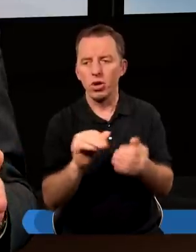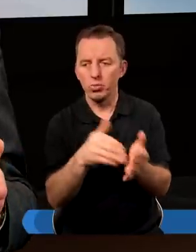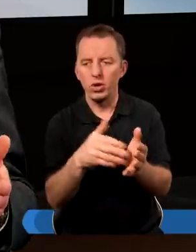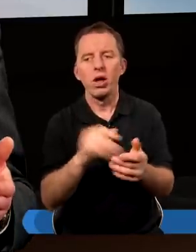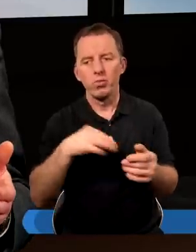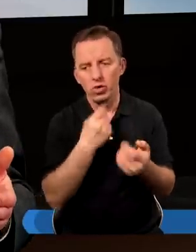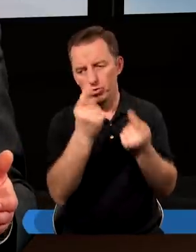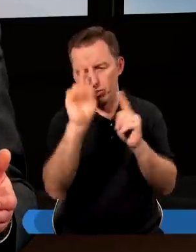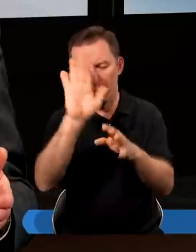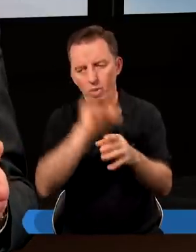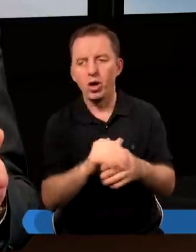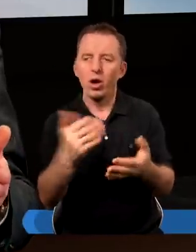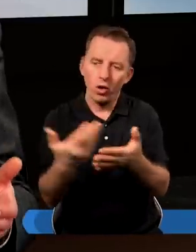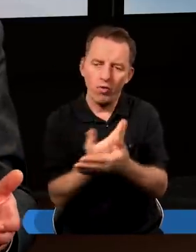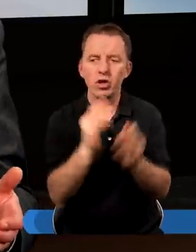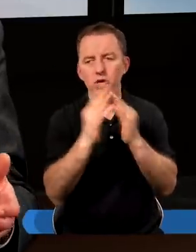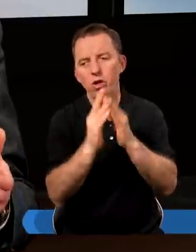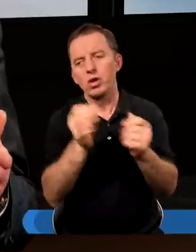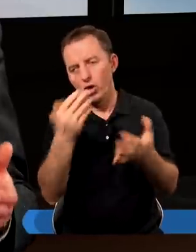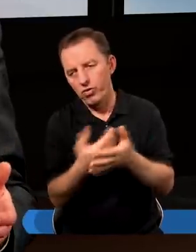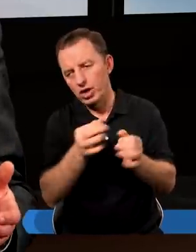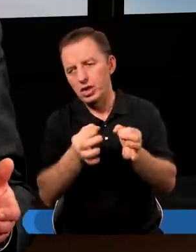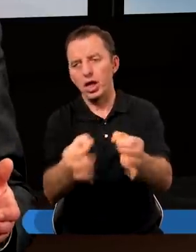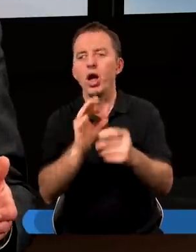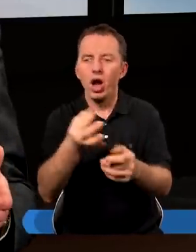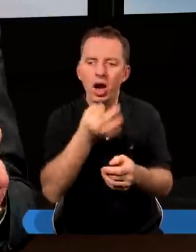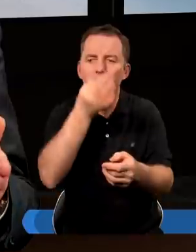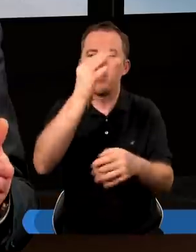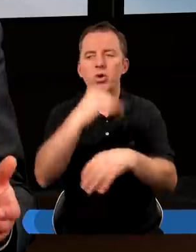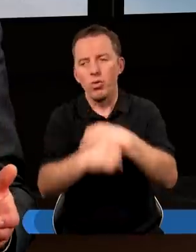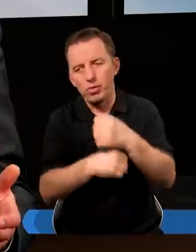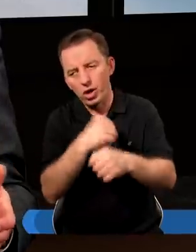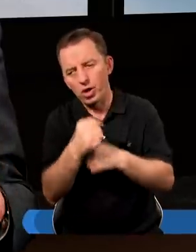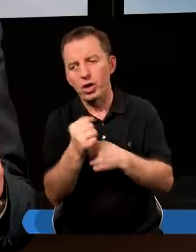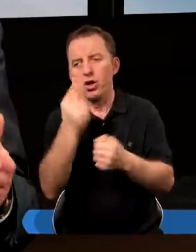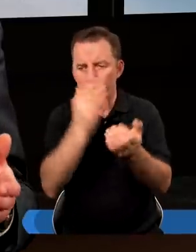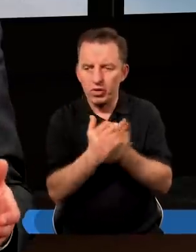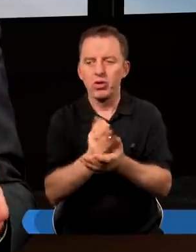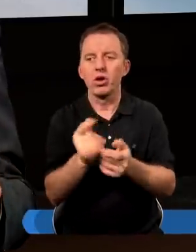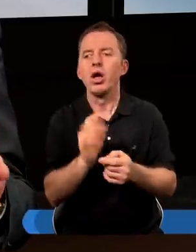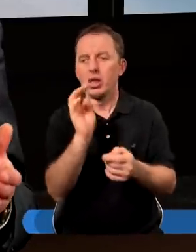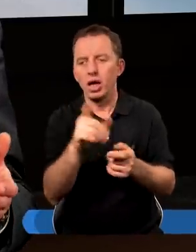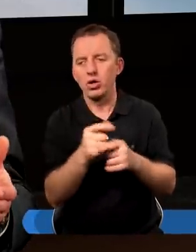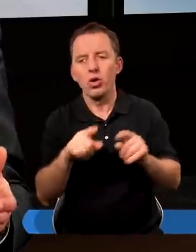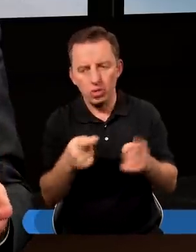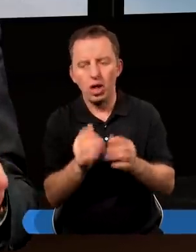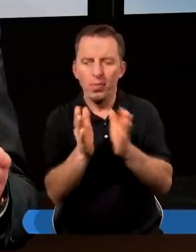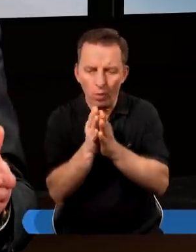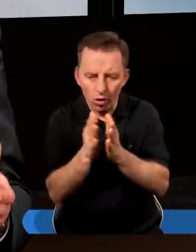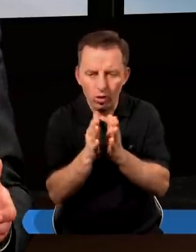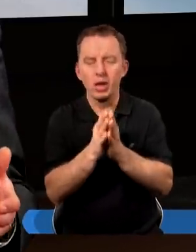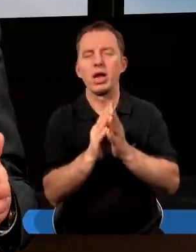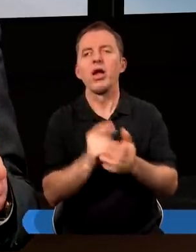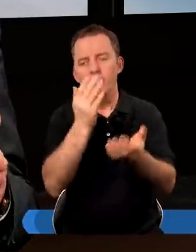Więc módl się do Pana Boga o nowy dom, o nowy samochód, o lepszą pracę. Niektórzy wierzą właśnie, że tak to działa. Jeśli